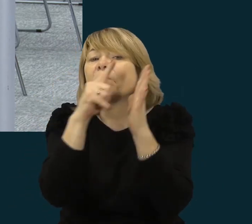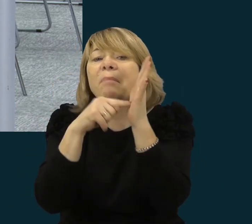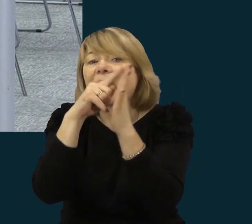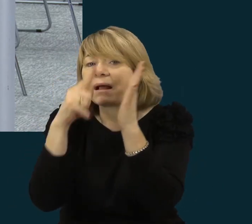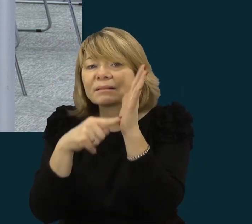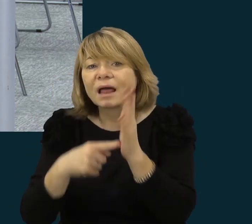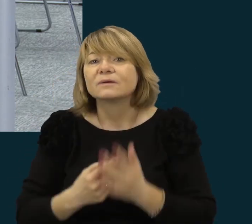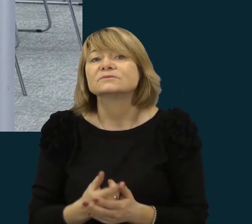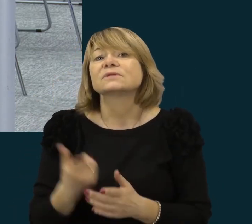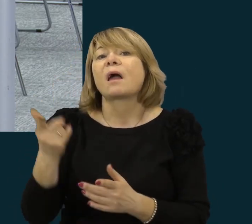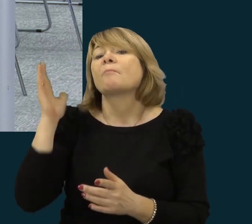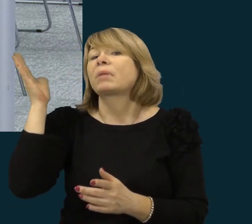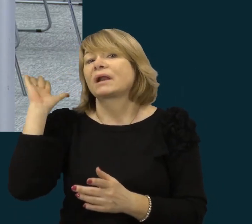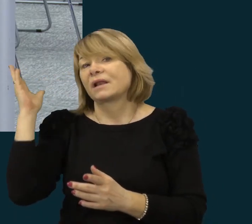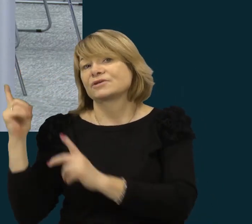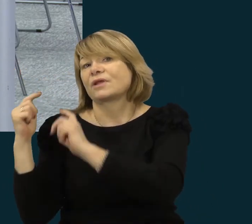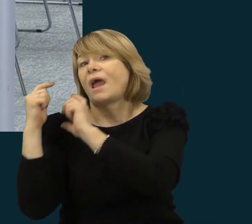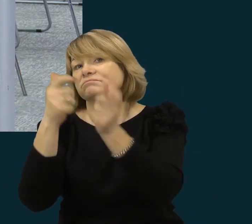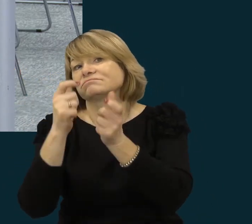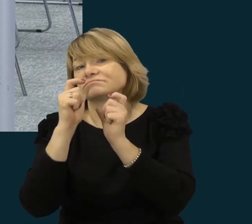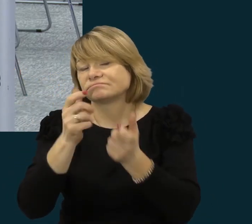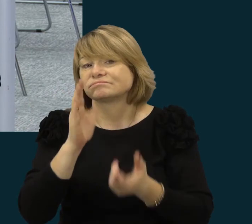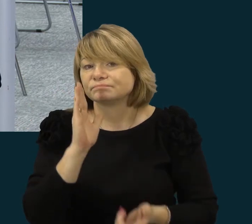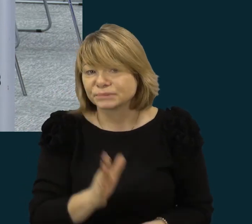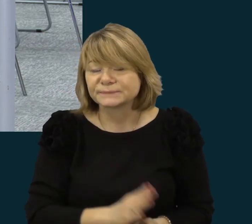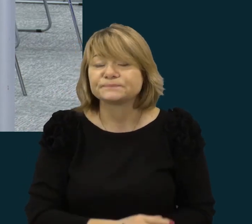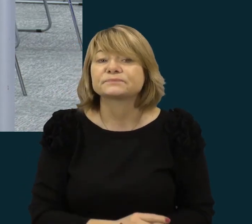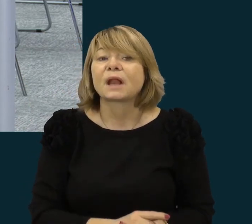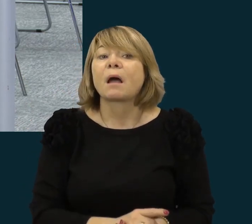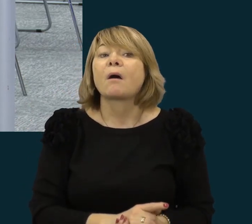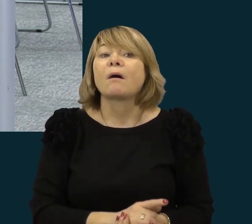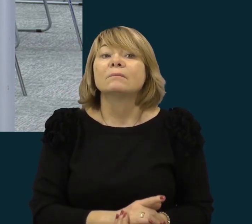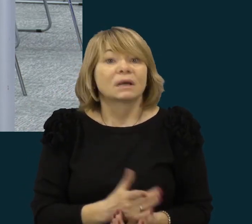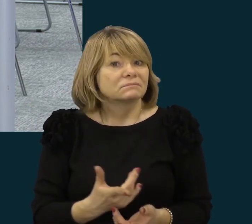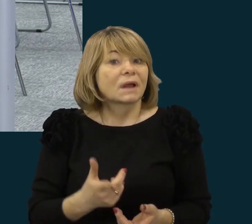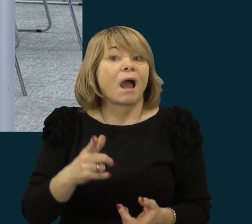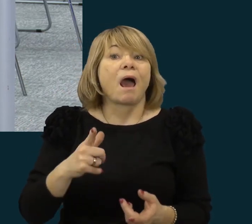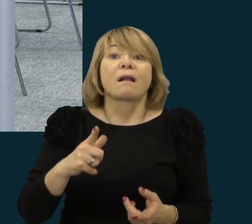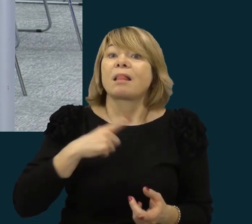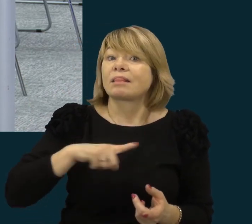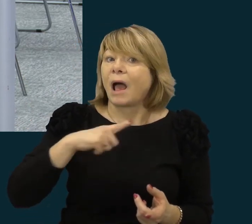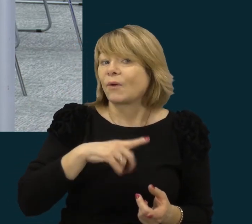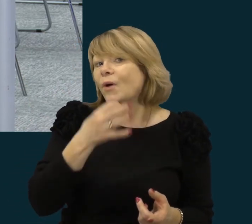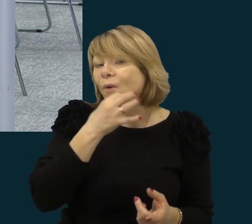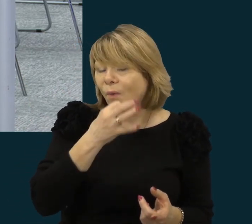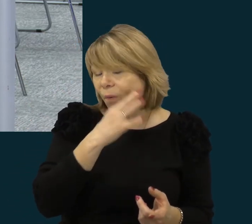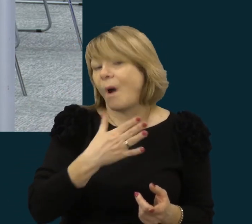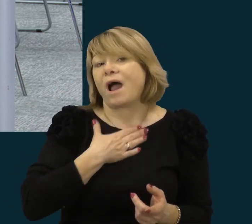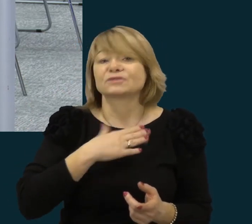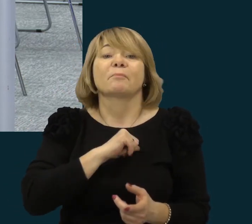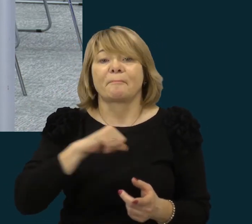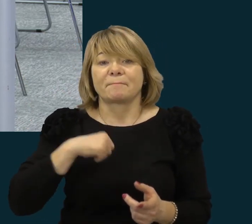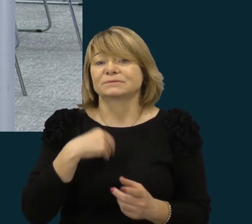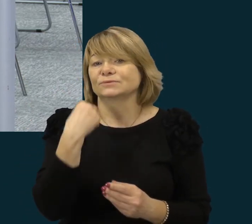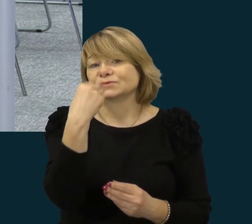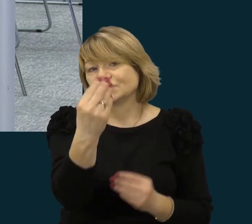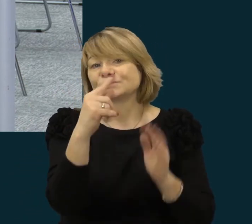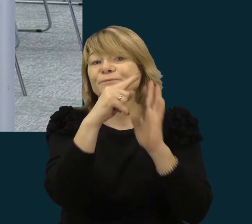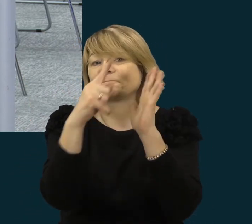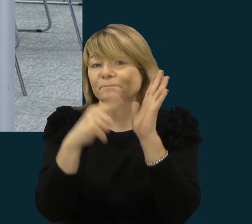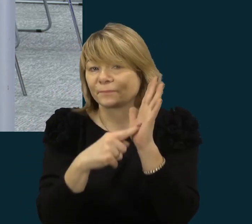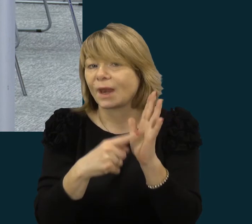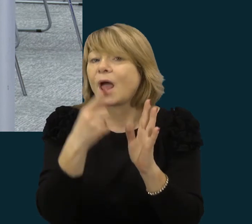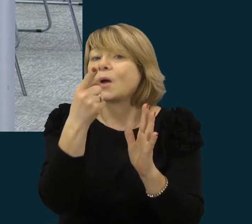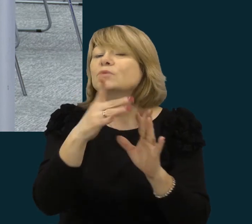juos atsakys. Kol laukėme dar šiek tie klausimų, norėčiau aš užduoti vieną. Jūs minėjote ir